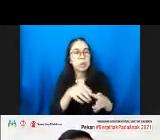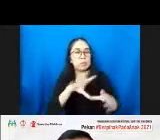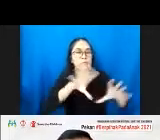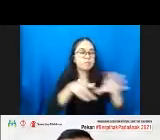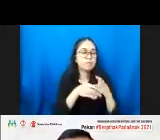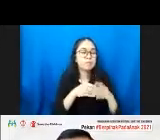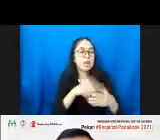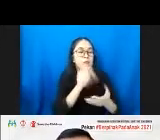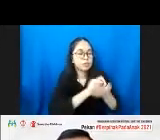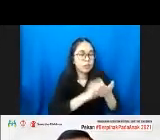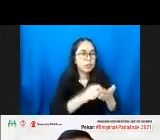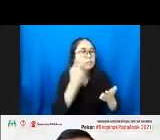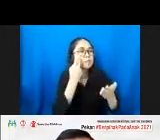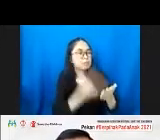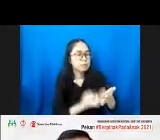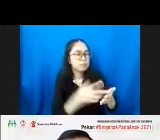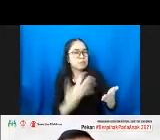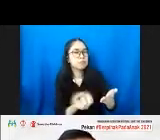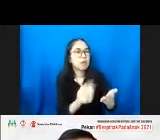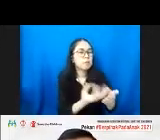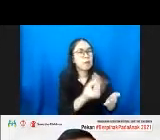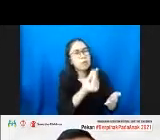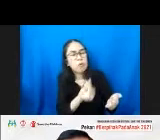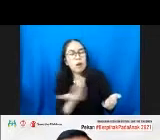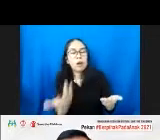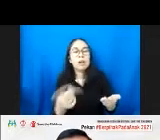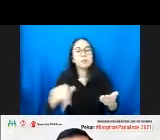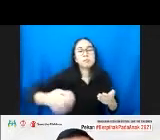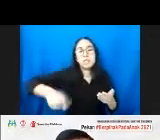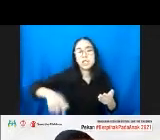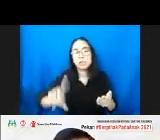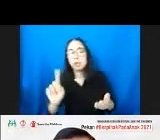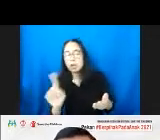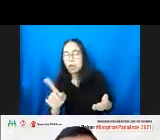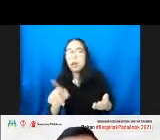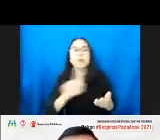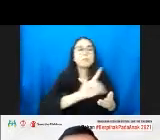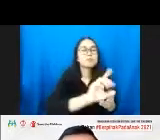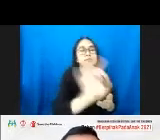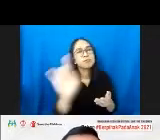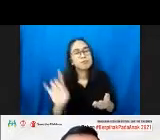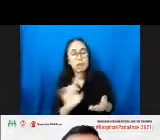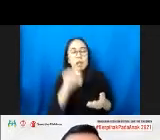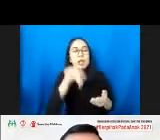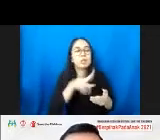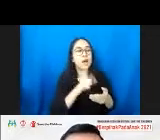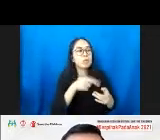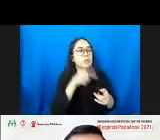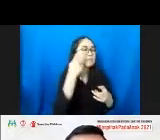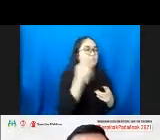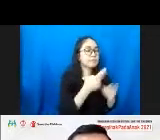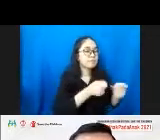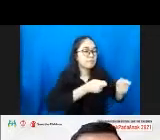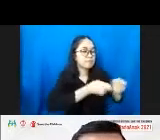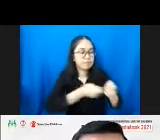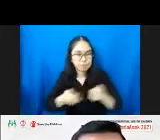dicatat, di mana, berapa uangnya, kementerian mana, Direktur Jenderal mana yang melakukan, dan kita kontrol nanti benarkah itu sampai dan